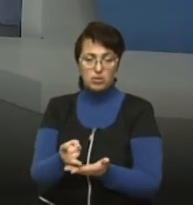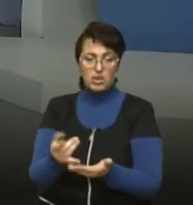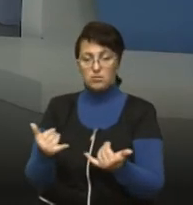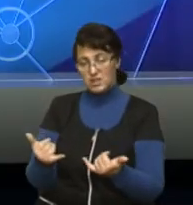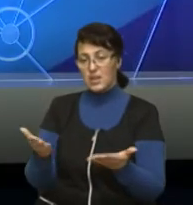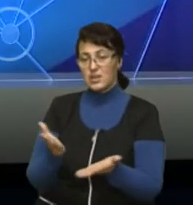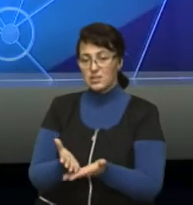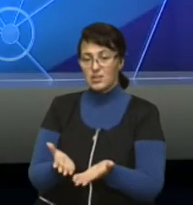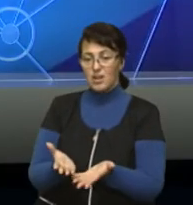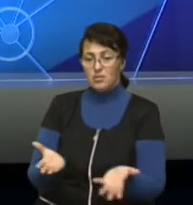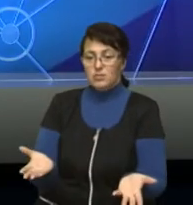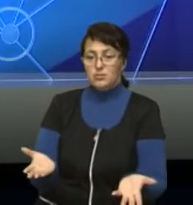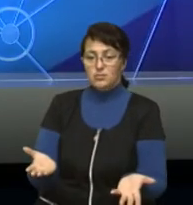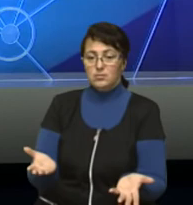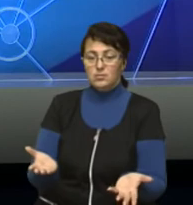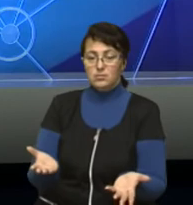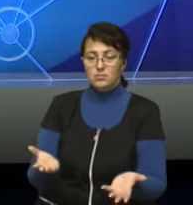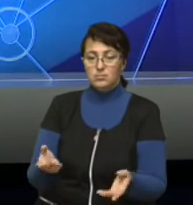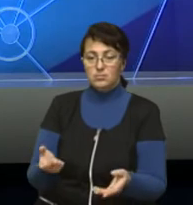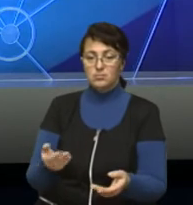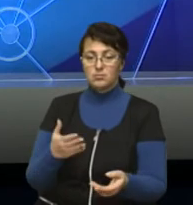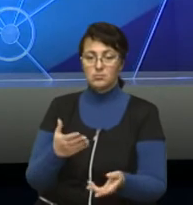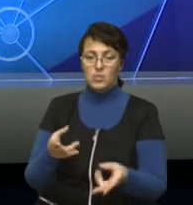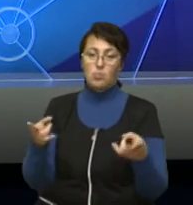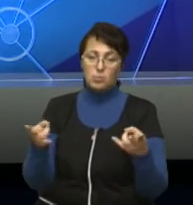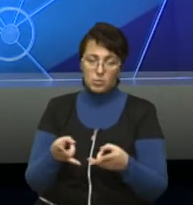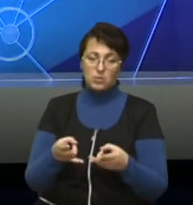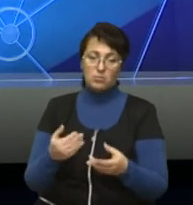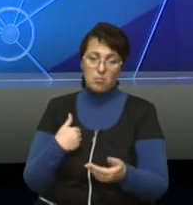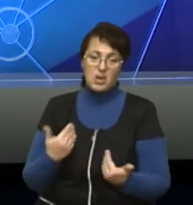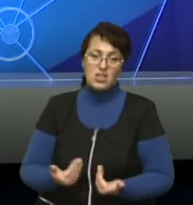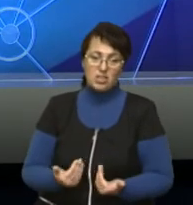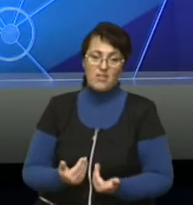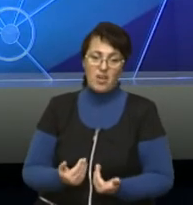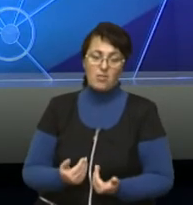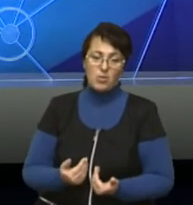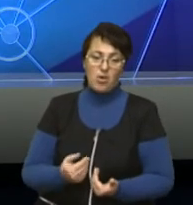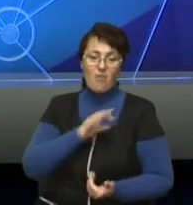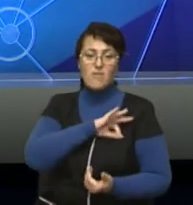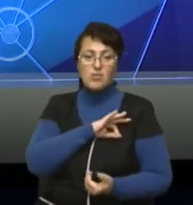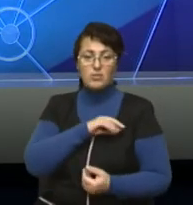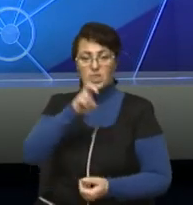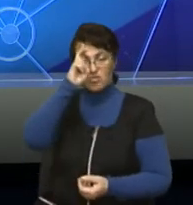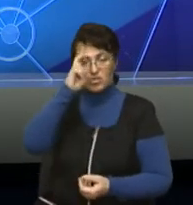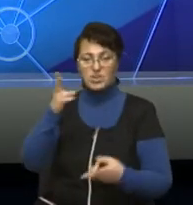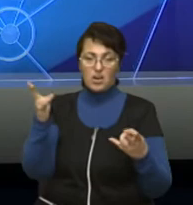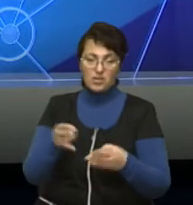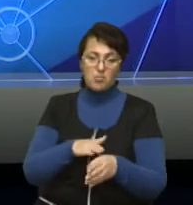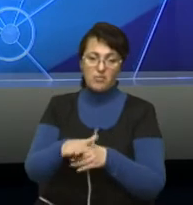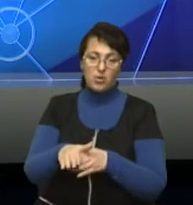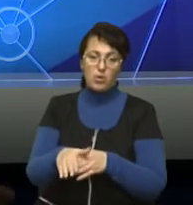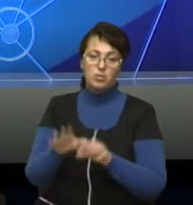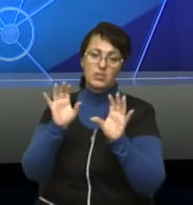якби, ми живемо в правовій державі, відповідно, потрібно виконувати як закони, так і розпорядження,